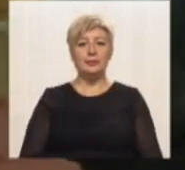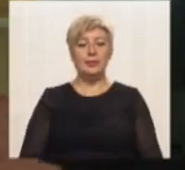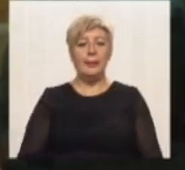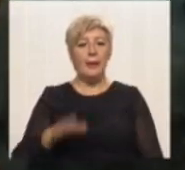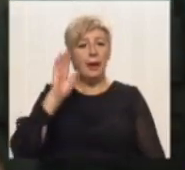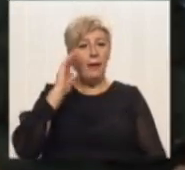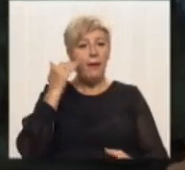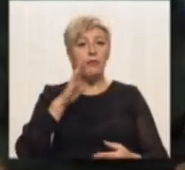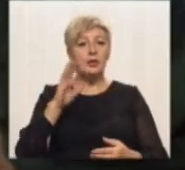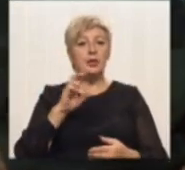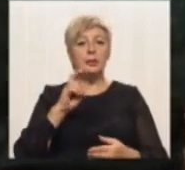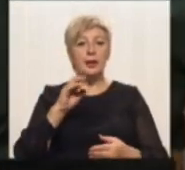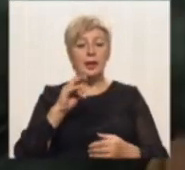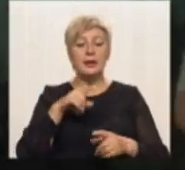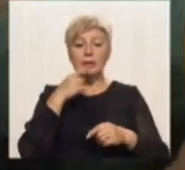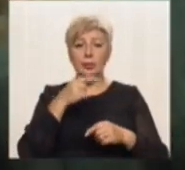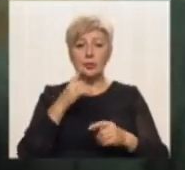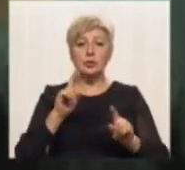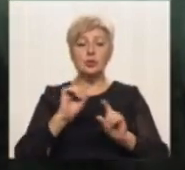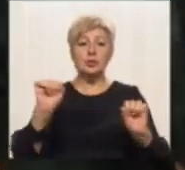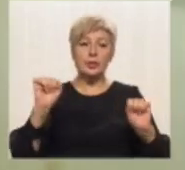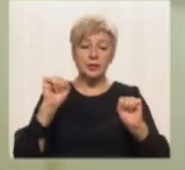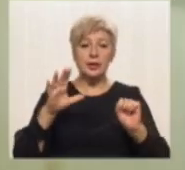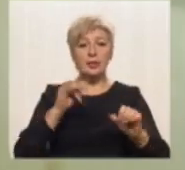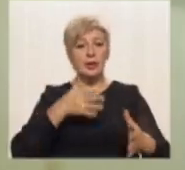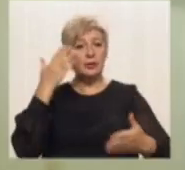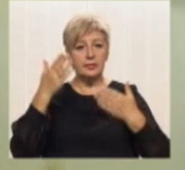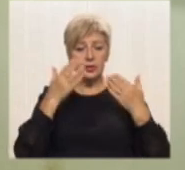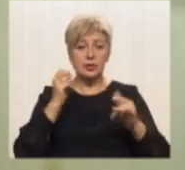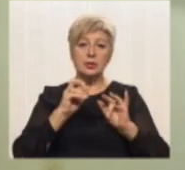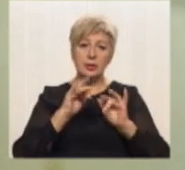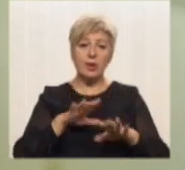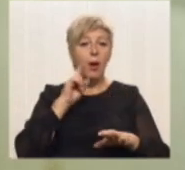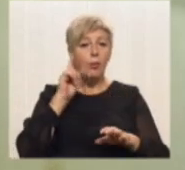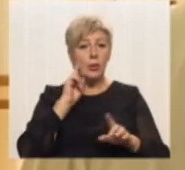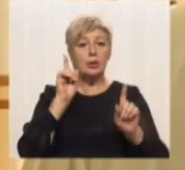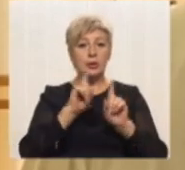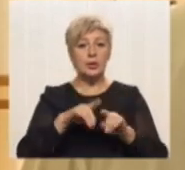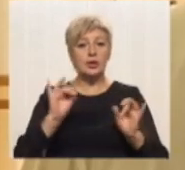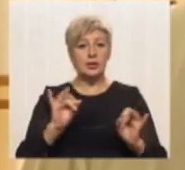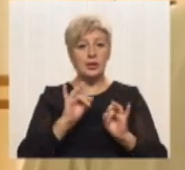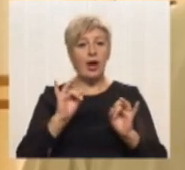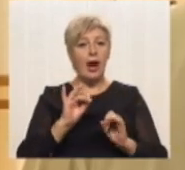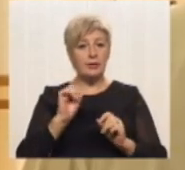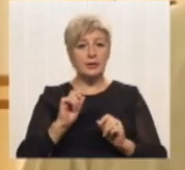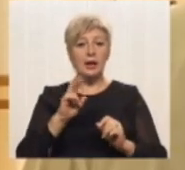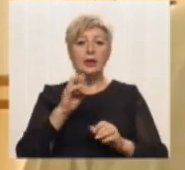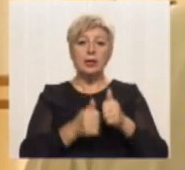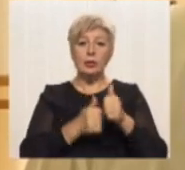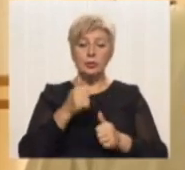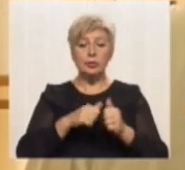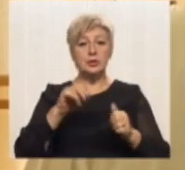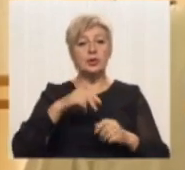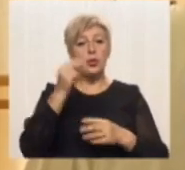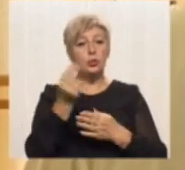Володимир Балакін говорить, що спортивними та розважальними заходами молодь теж цікавиться. На конкурсі художньої